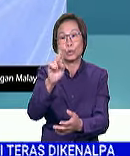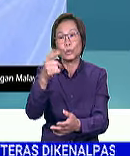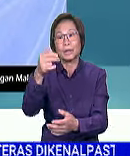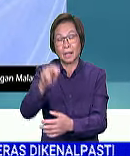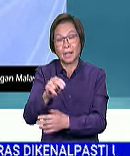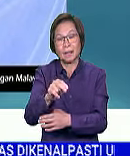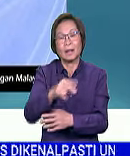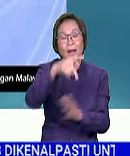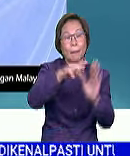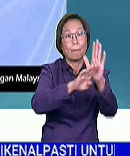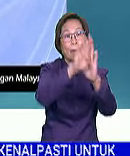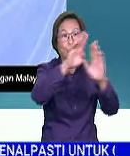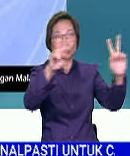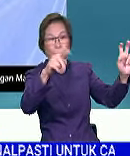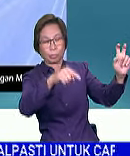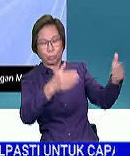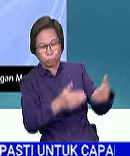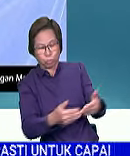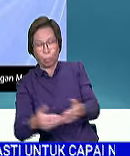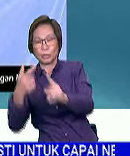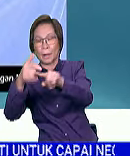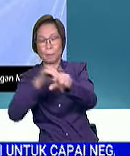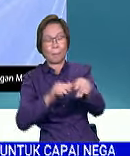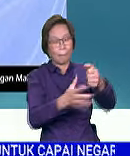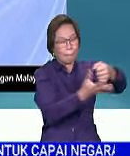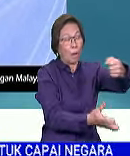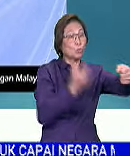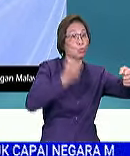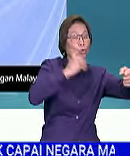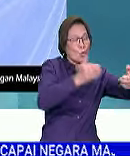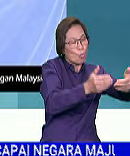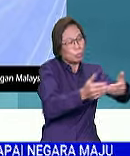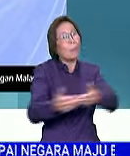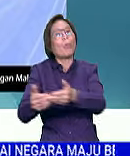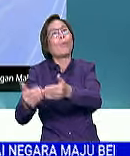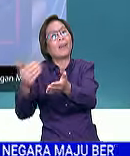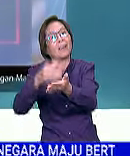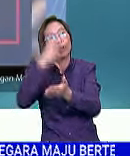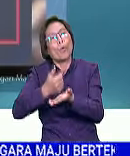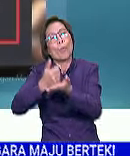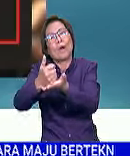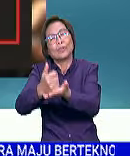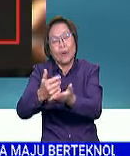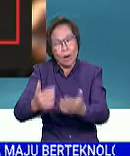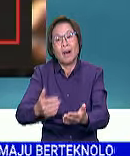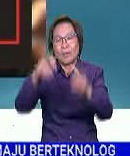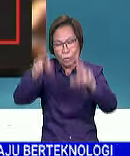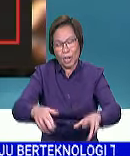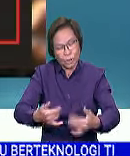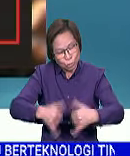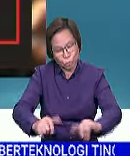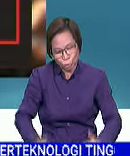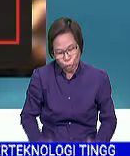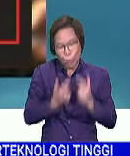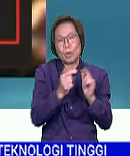pemuli yang merupakan kesinambungan daripada pakej bantuan terdahulu dapat membantu kelangsungan hidup rakyat sepanjang